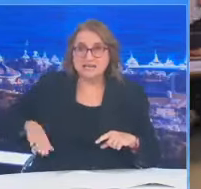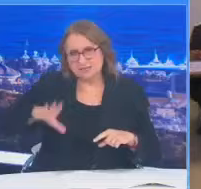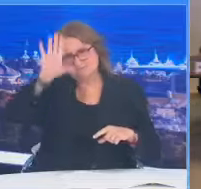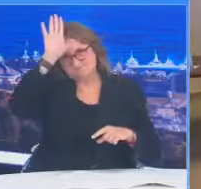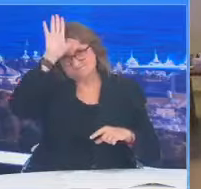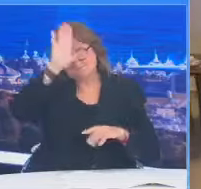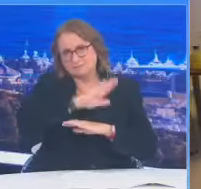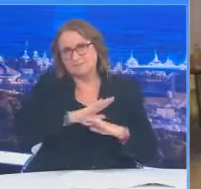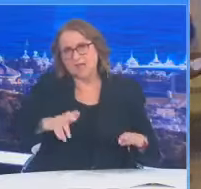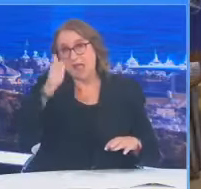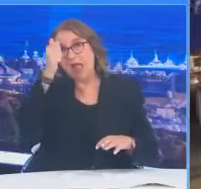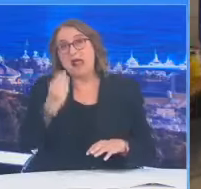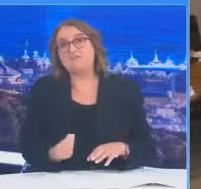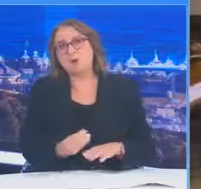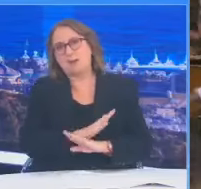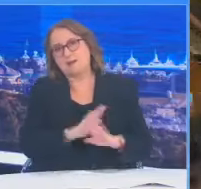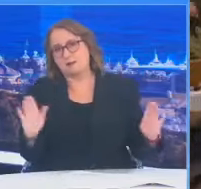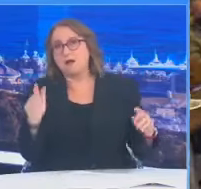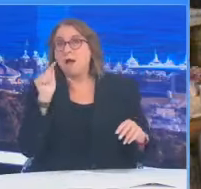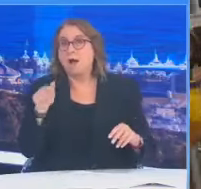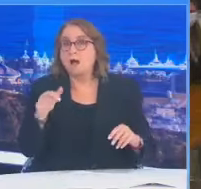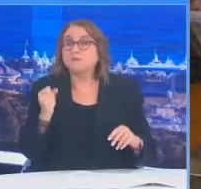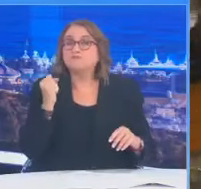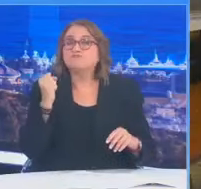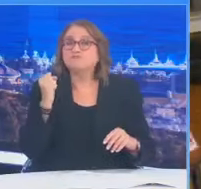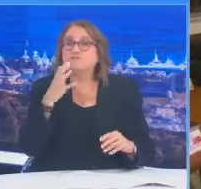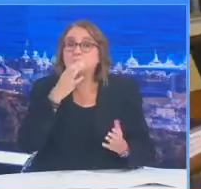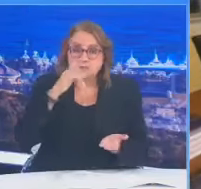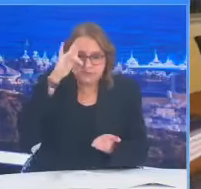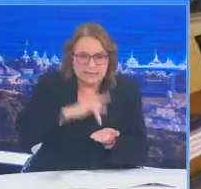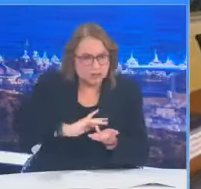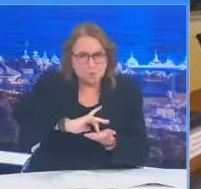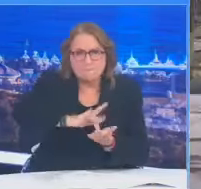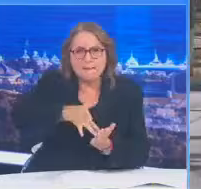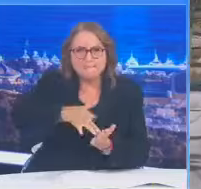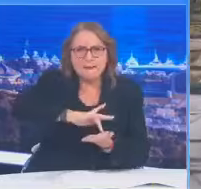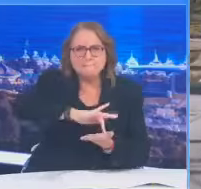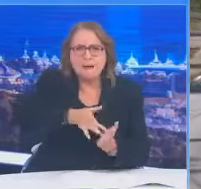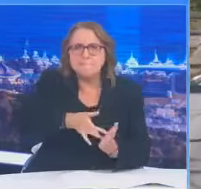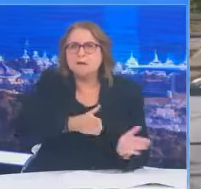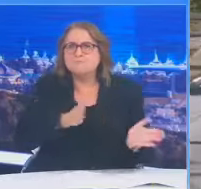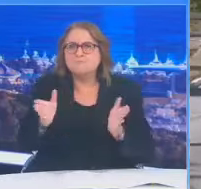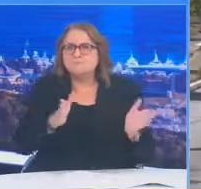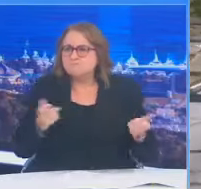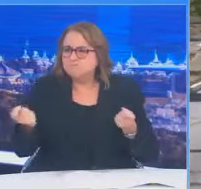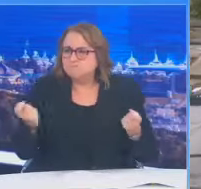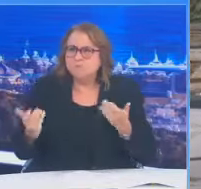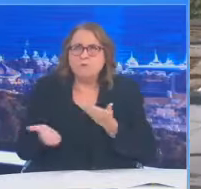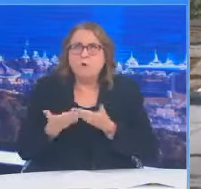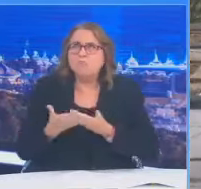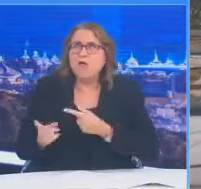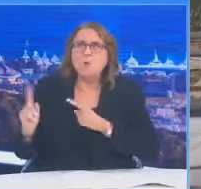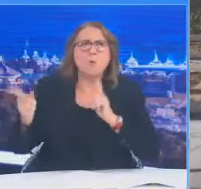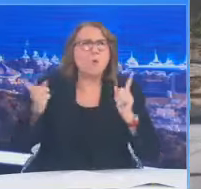ευρύτερα είναι μια πολύ σημαντική τοποθεσία που διευκολύνει όλες τις δραστηριότητες που διεξάγουμε με τους συμμάχους και τους εταίρους μας παγκοσμίως. Οι